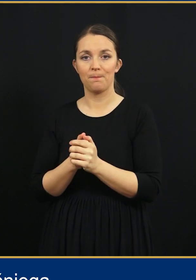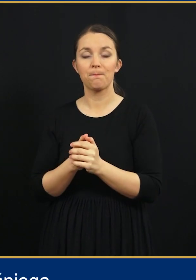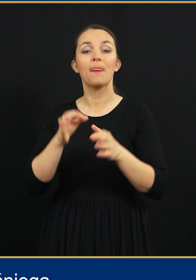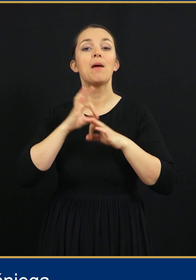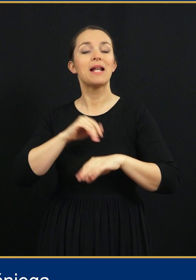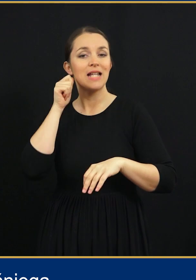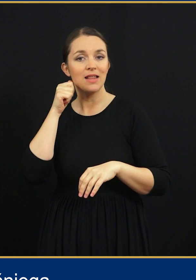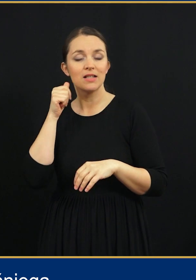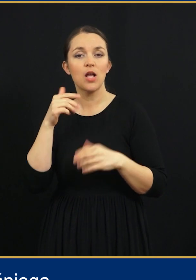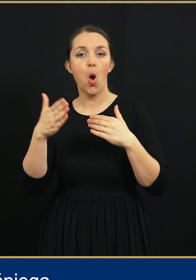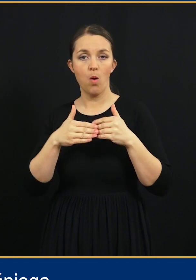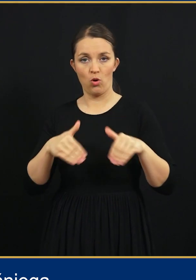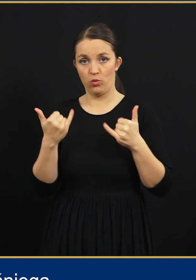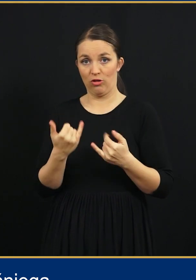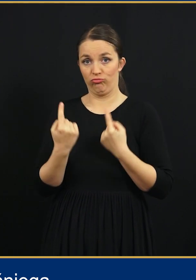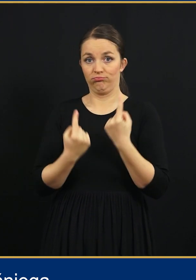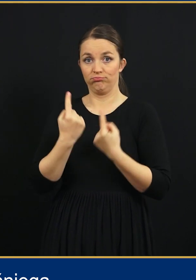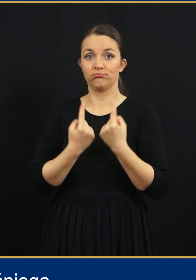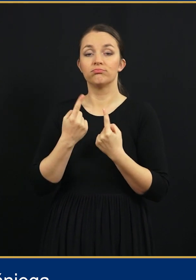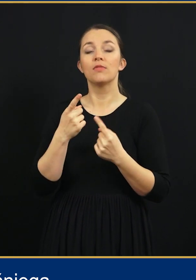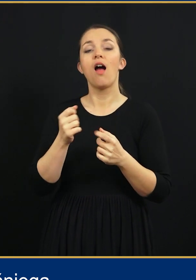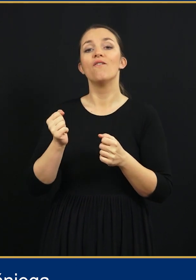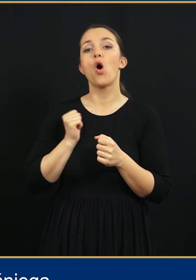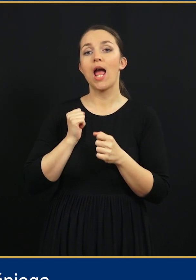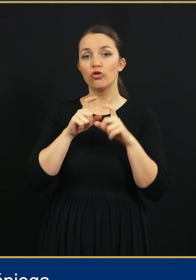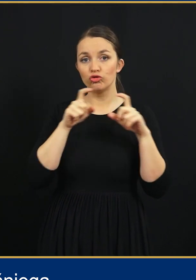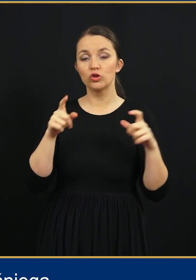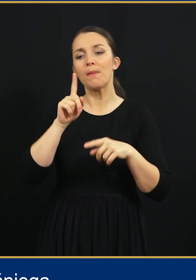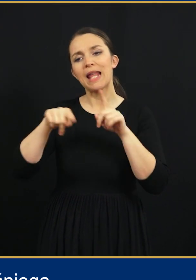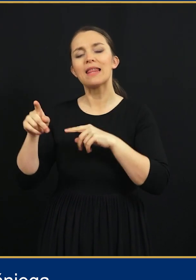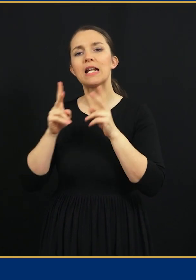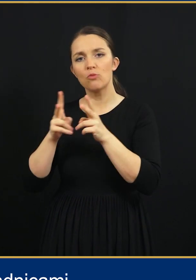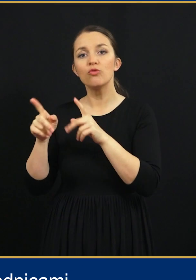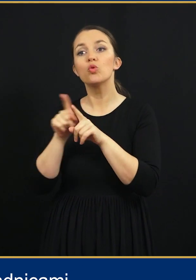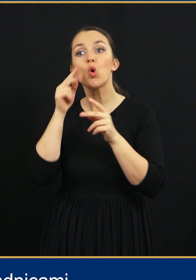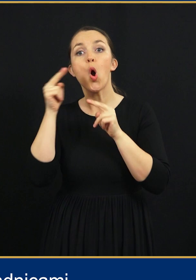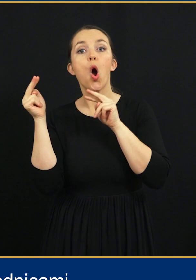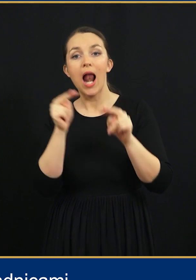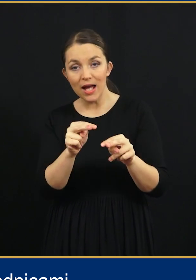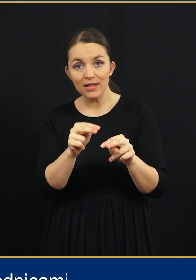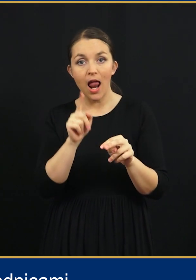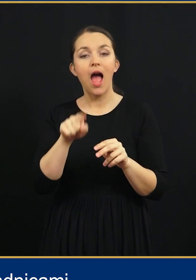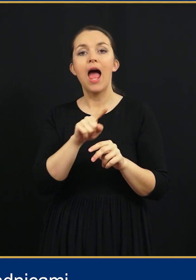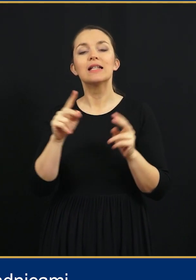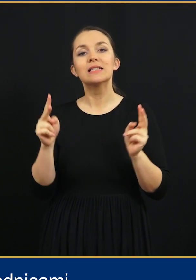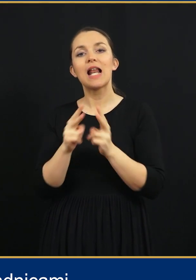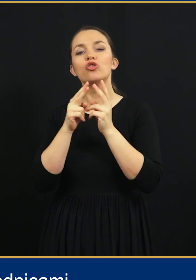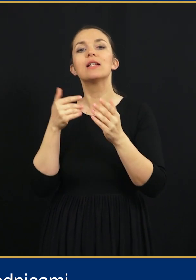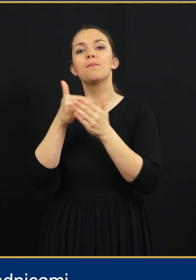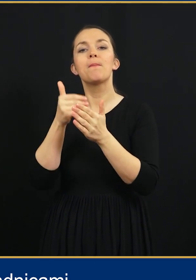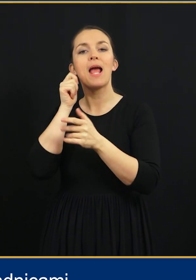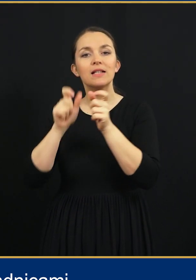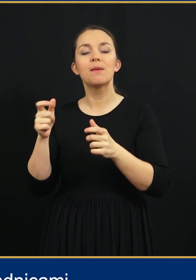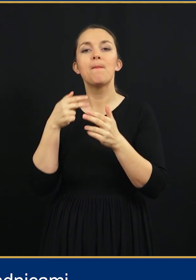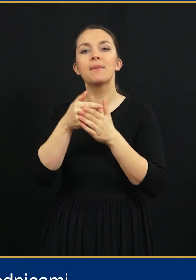Predsednica si je ob robu današnjega dogodka, vojašnico in nekatere zmogljivosti, tudi ogledala, ter se srečala s